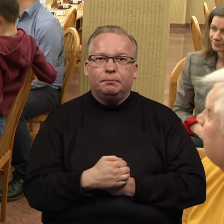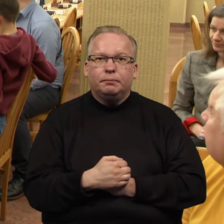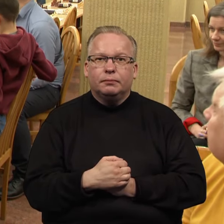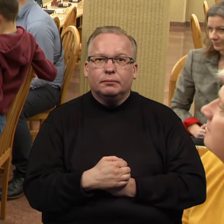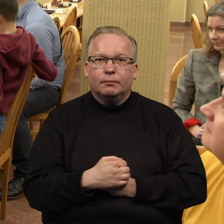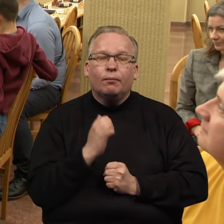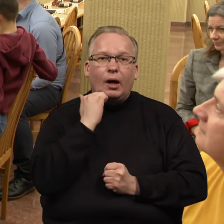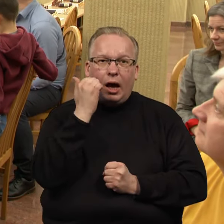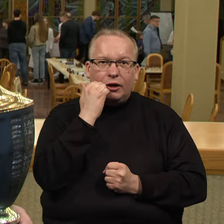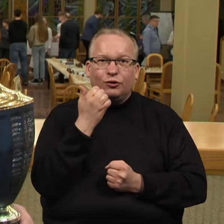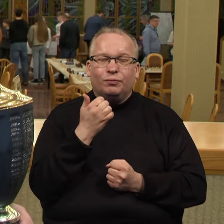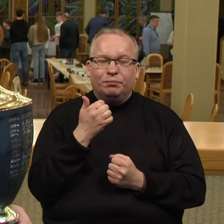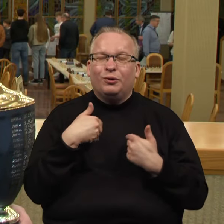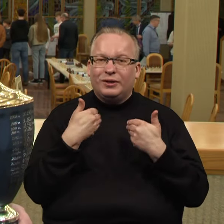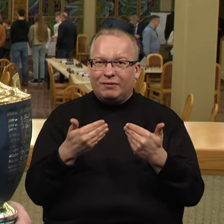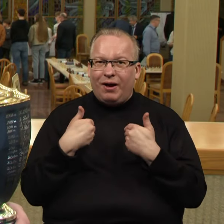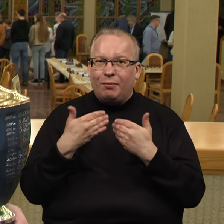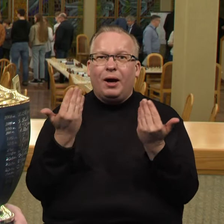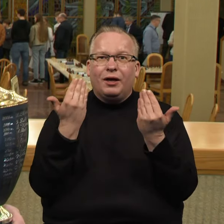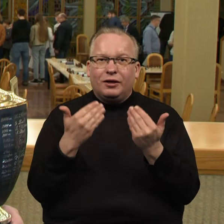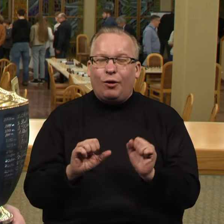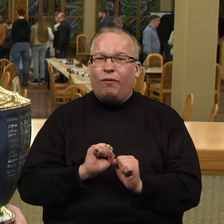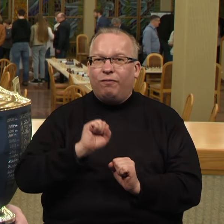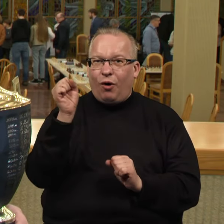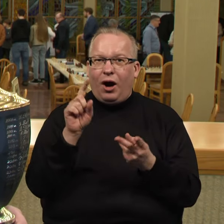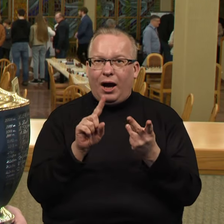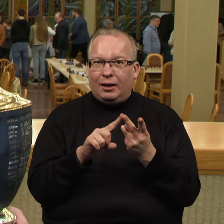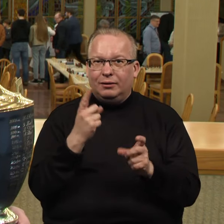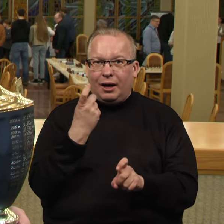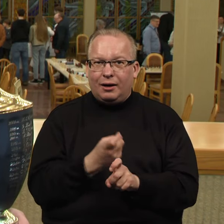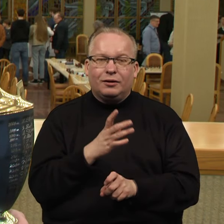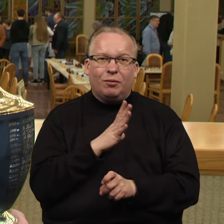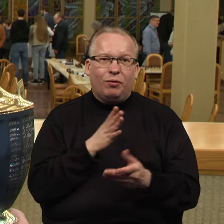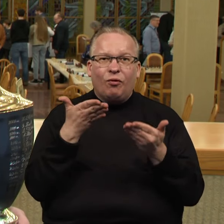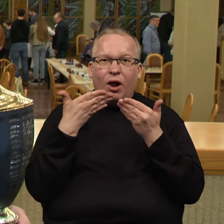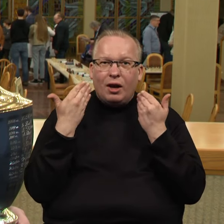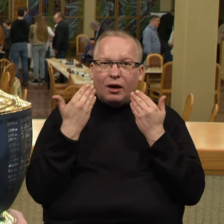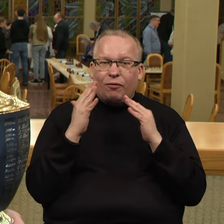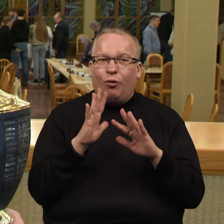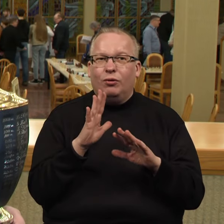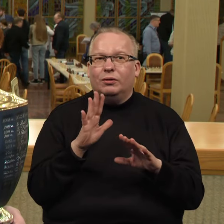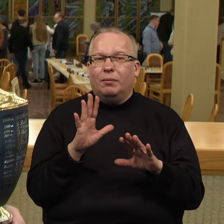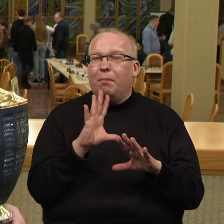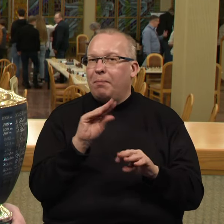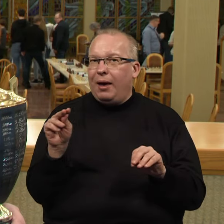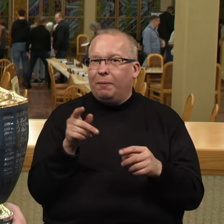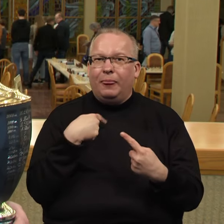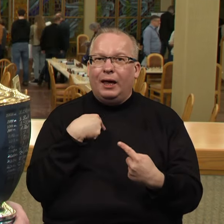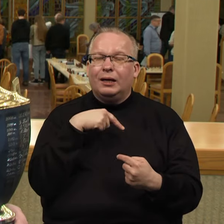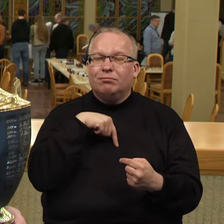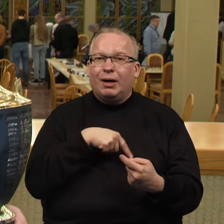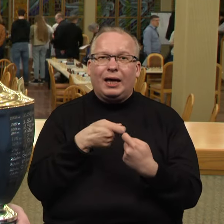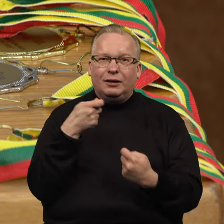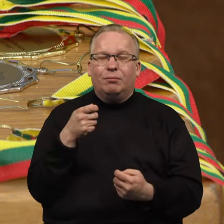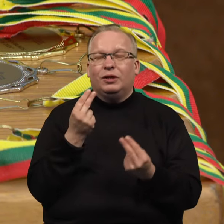Ačiū už sveikinimus, kadangi jau laimiu antrą kartą, tai šį kartą buvo lengviau, nebuvo kažkios įtampos. Tiesiog žaidžiau